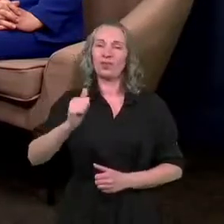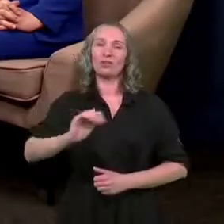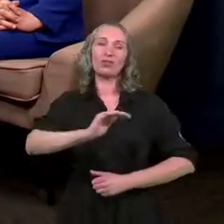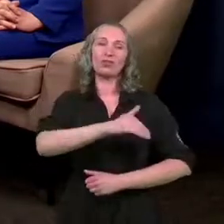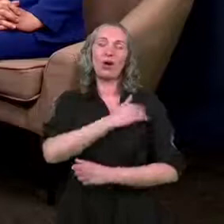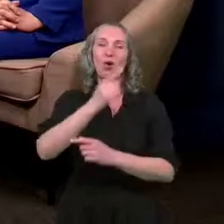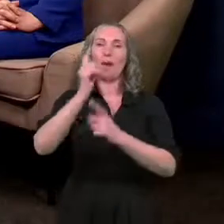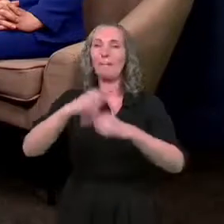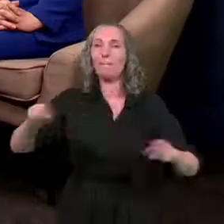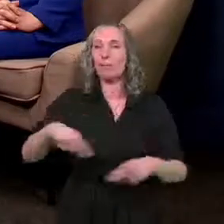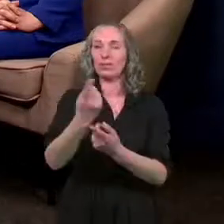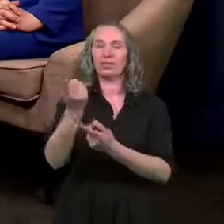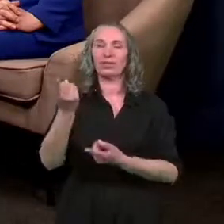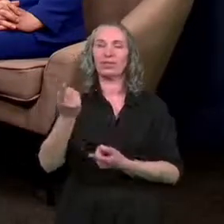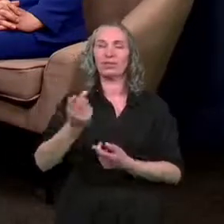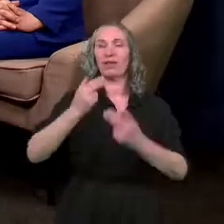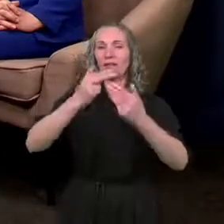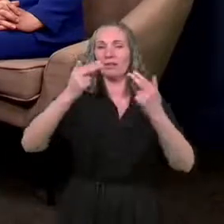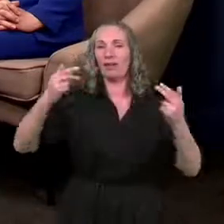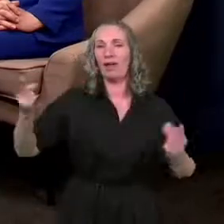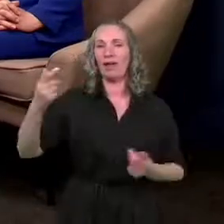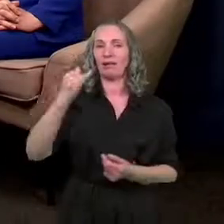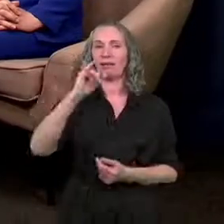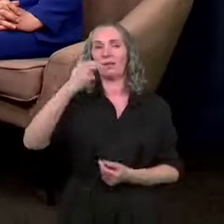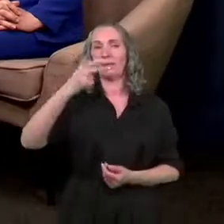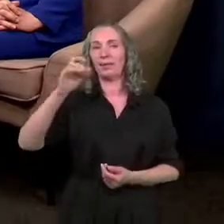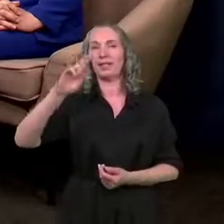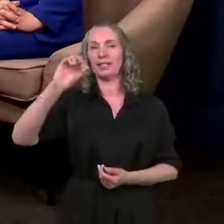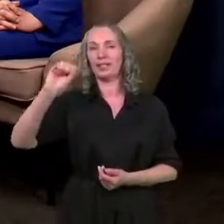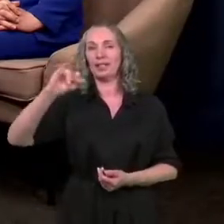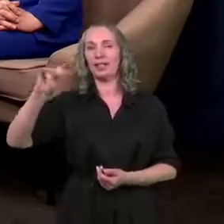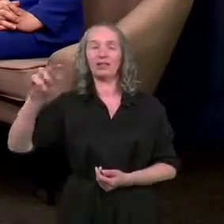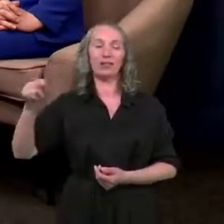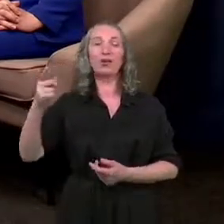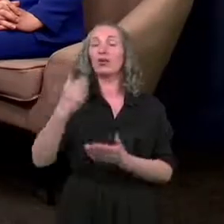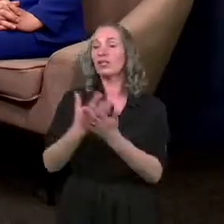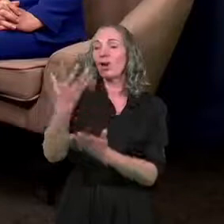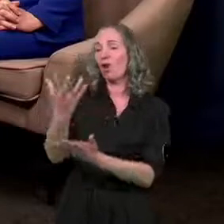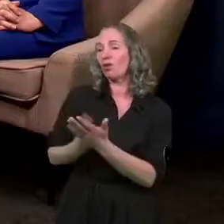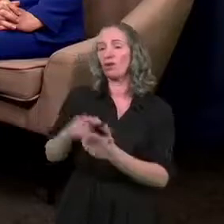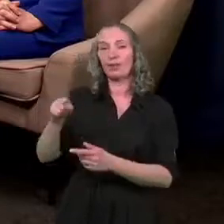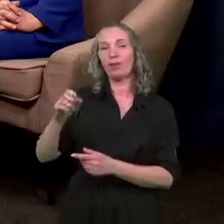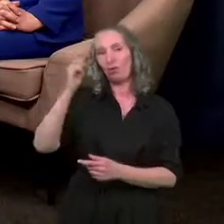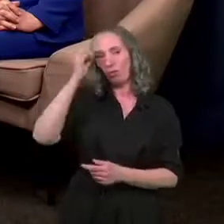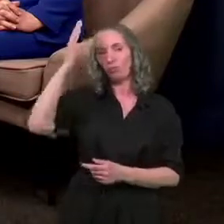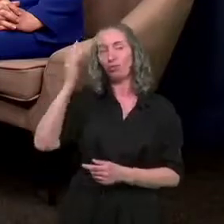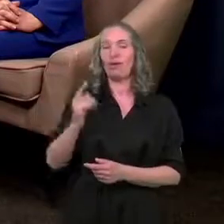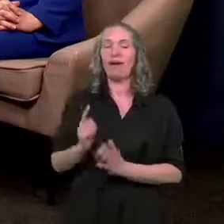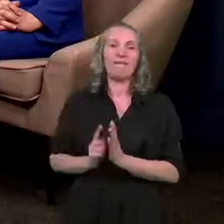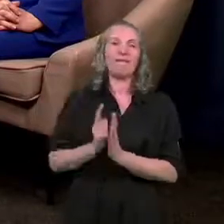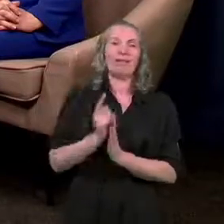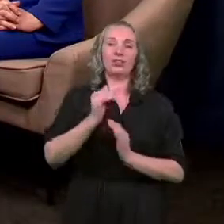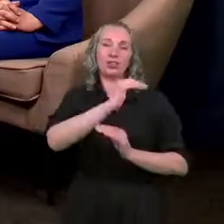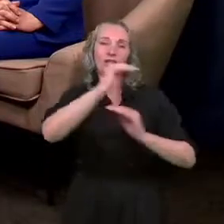mamy teatr impresaryjny, natomiast mamy wrażenie, że powiedzmy dla odbiorców tej kultury wyższego